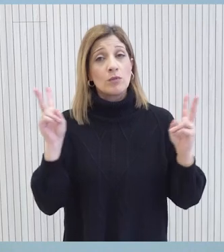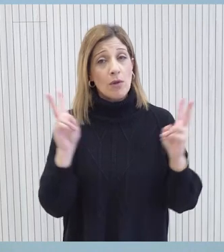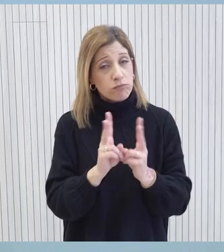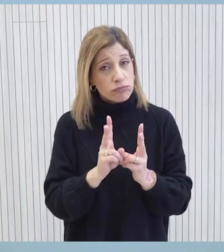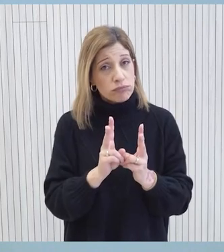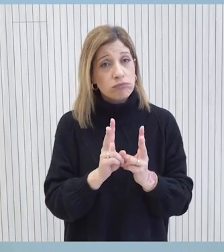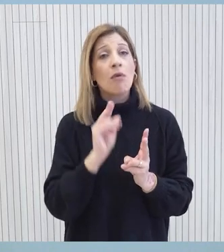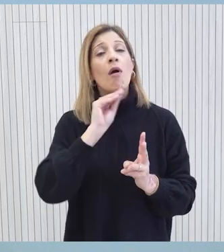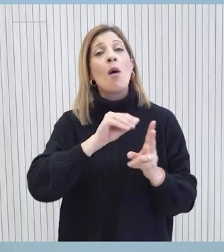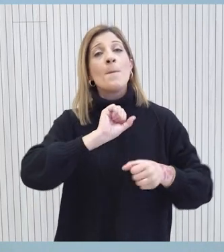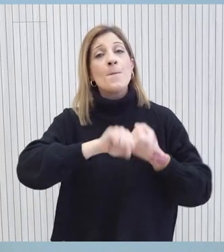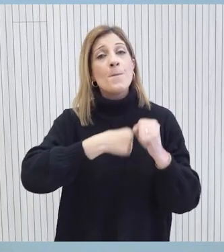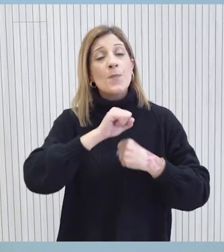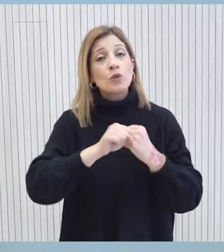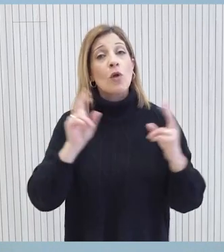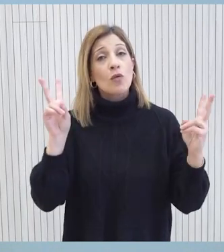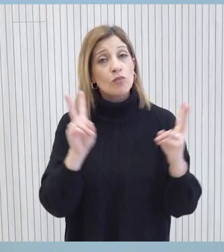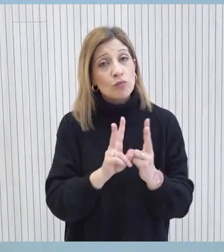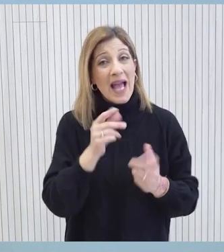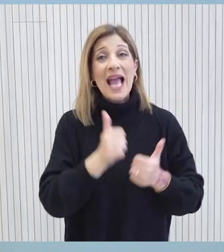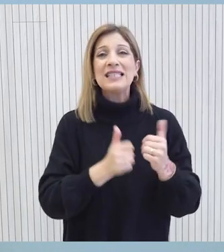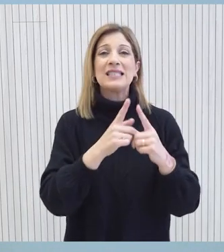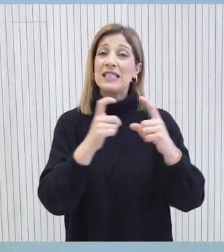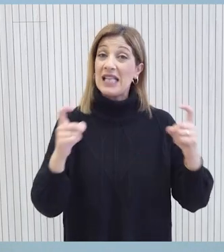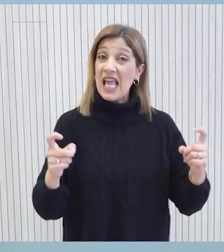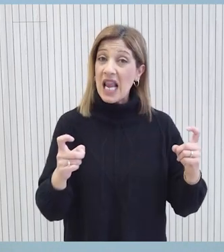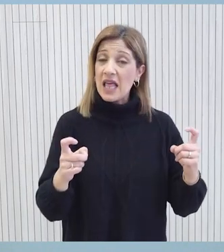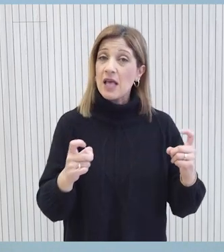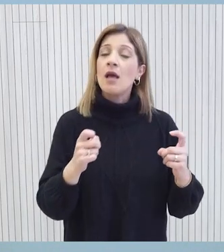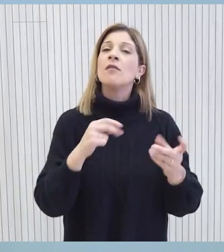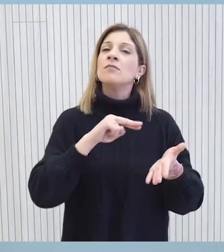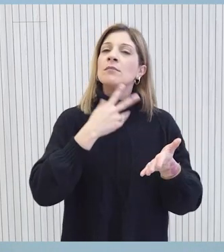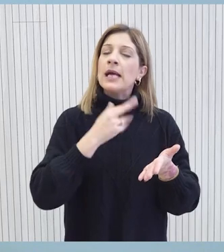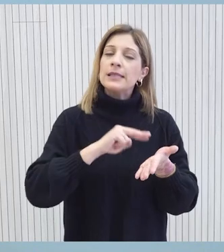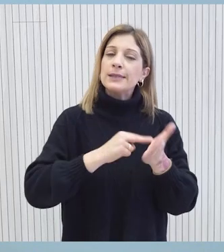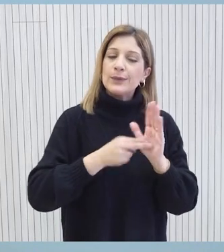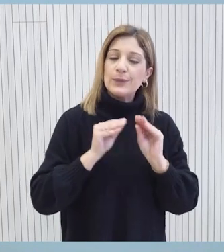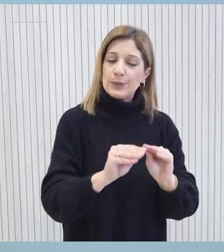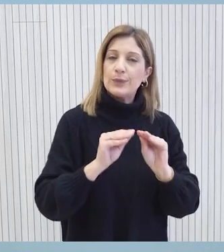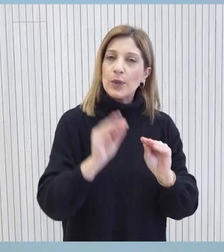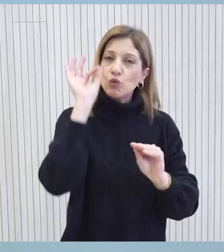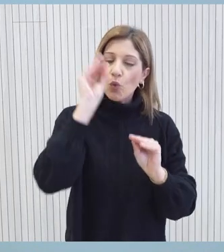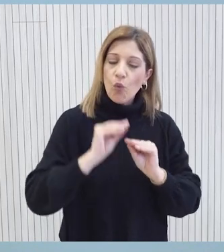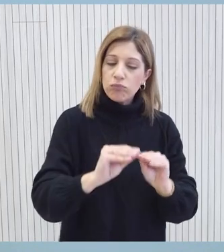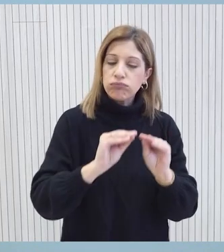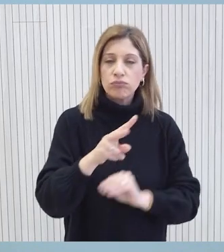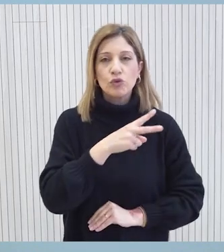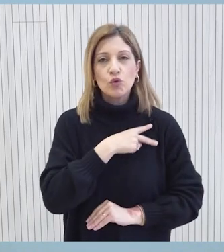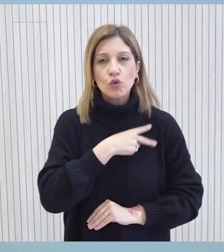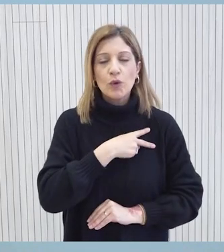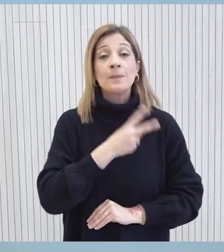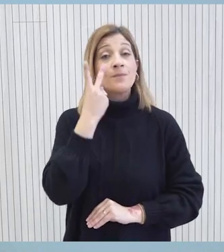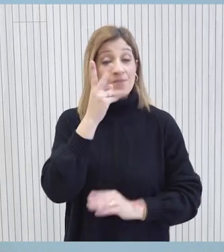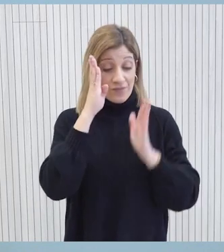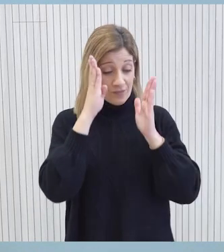ενισχύεται η προσπάθεια για μείωση της εξεταζόμενης ύλης εξοικονομείται πολύτιμος διδακτικός χρόνος δίνεται έμφαση